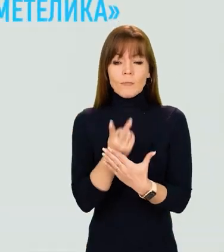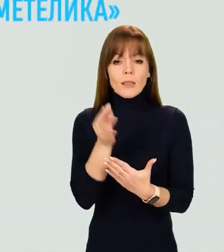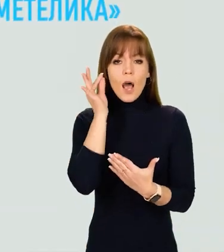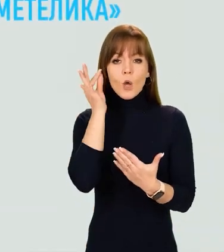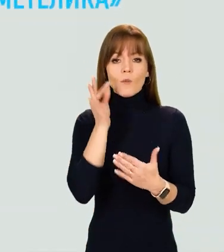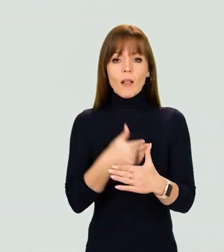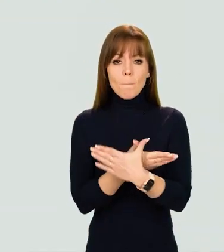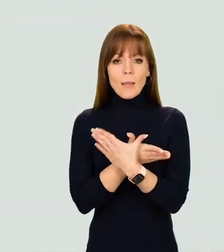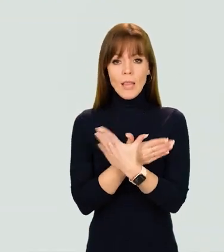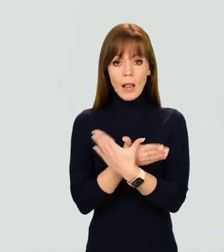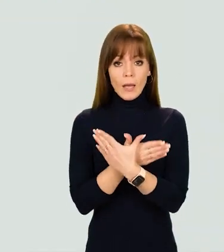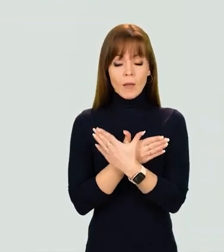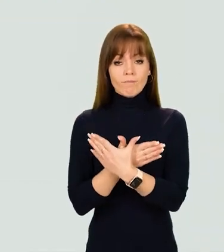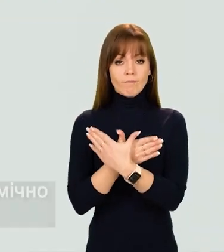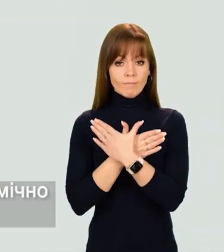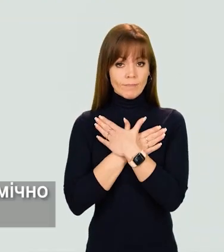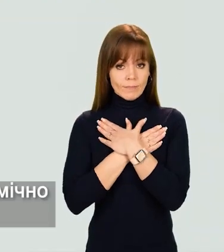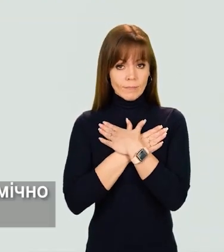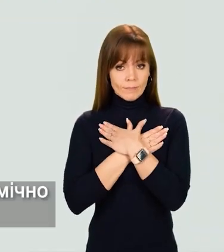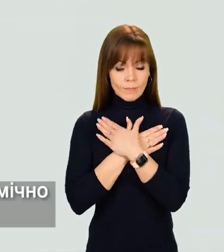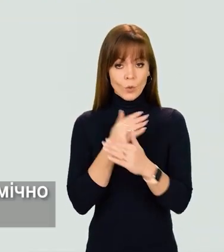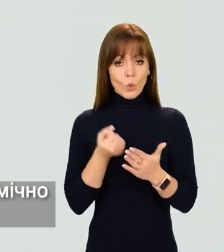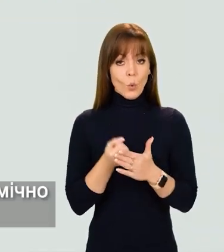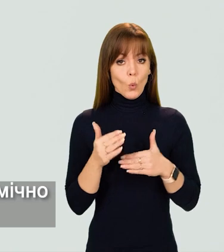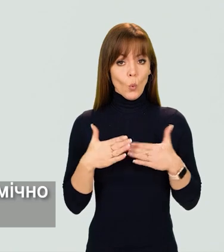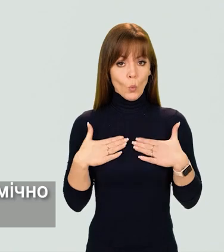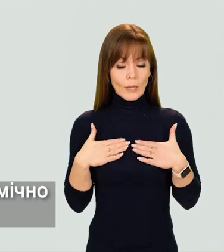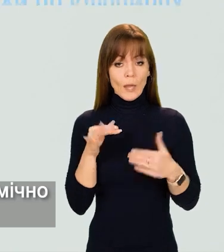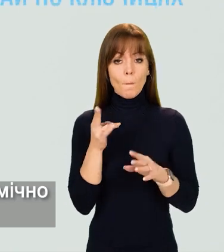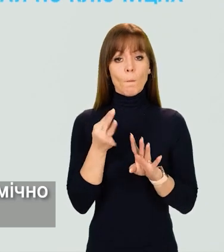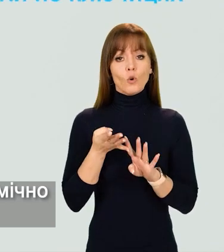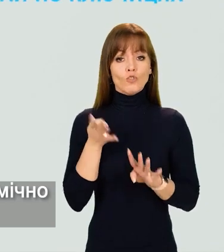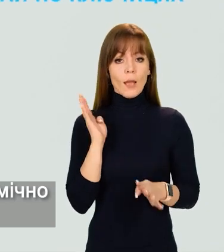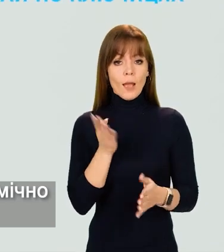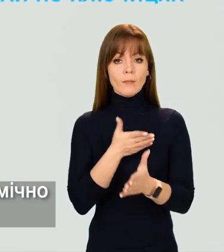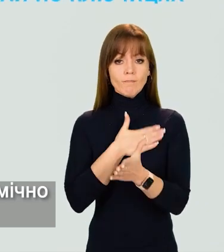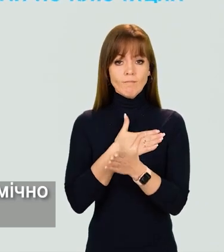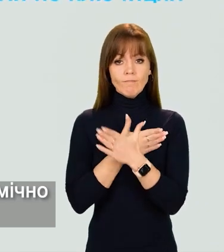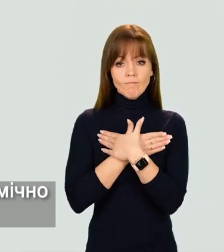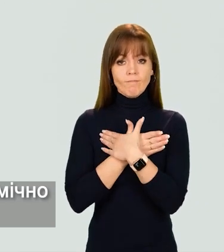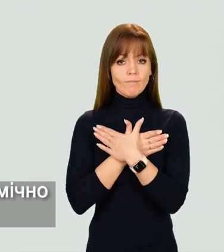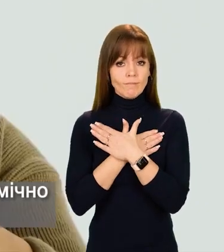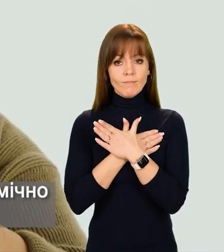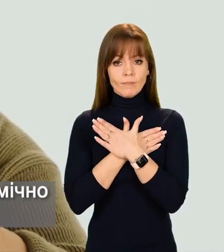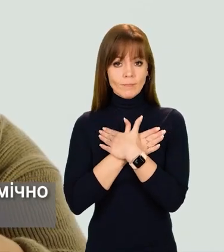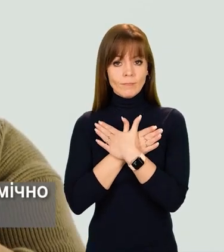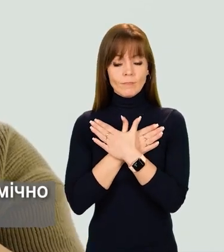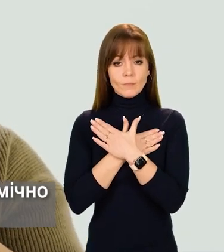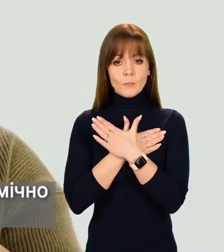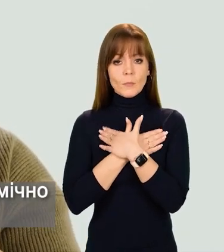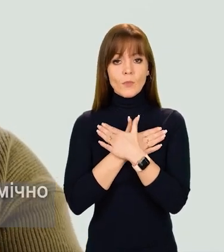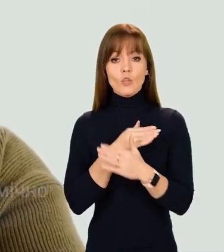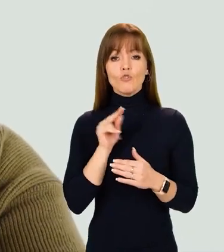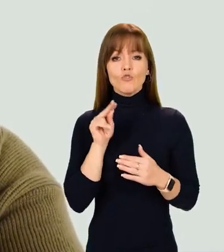вони нагадували метелика. Приклади долоні до грудей, та по черзі ритмічно простукай себе по